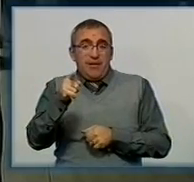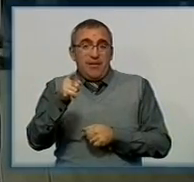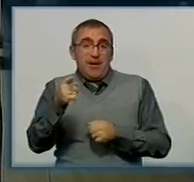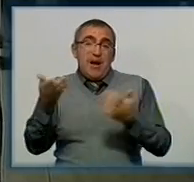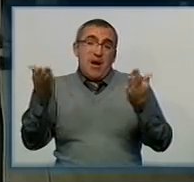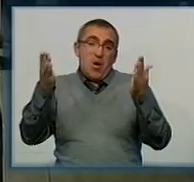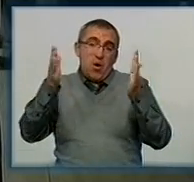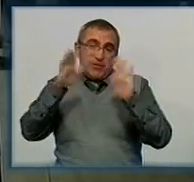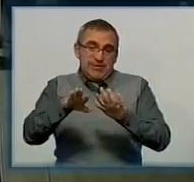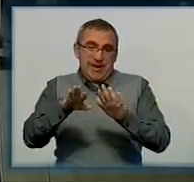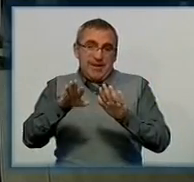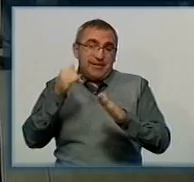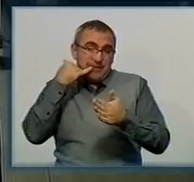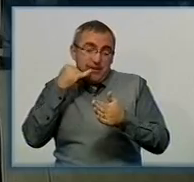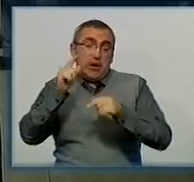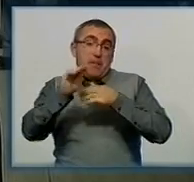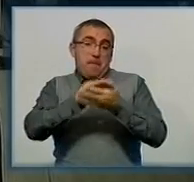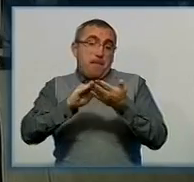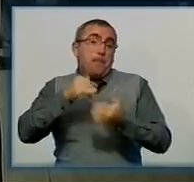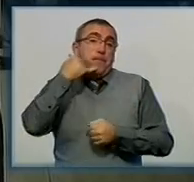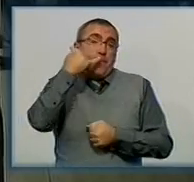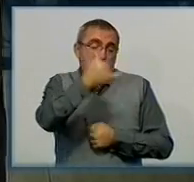залиште і, як говориться, вам перезвонять.